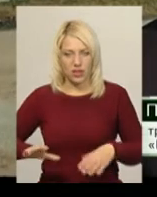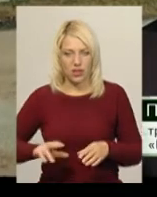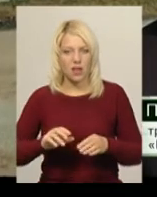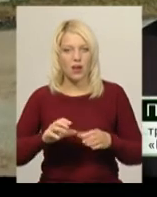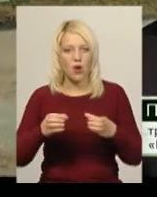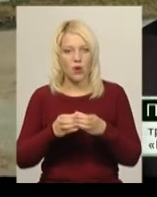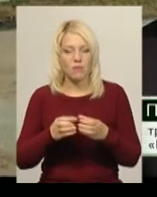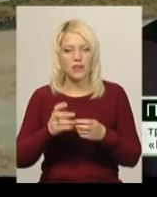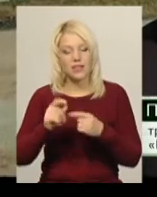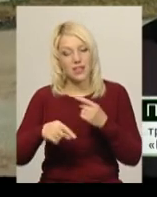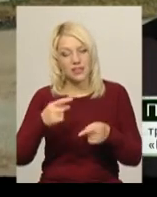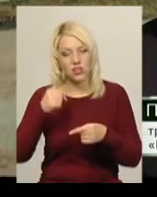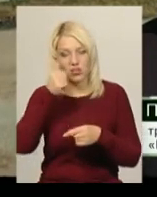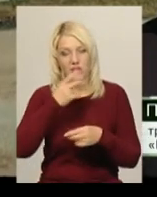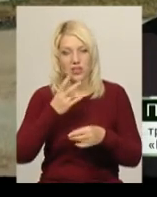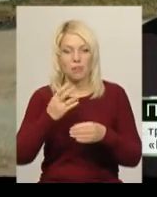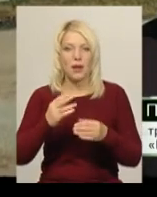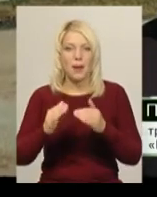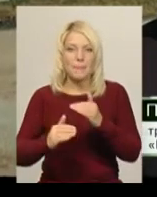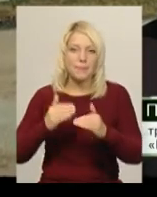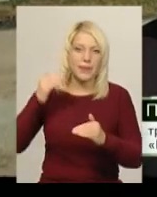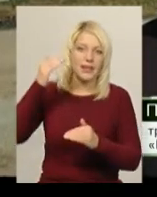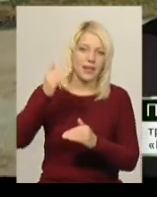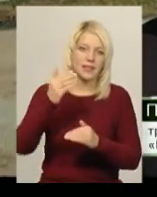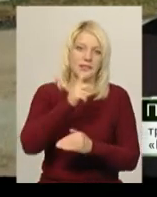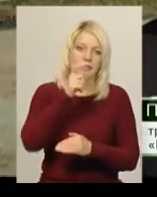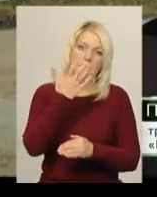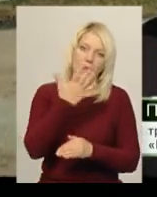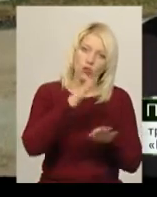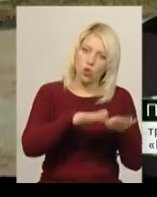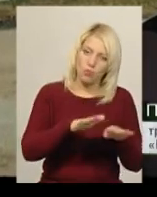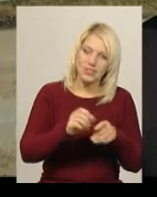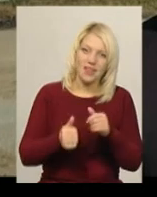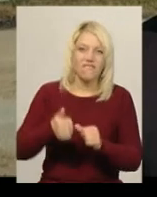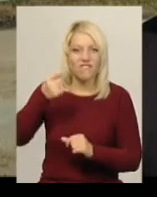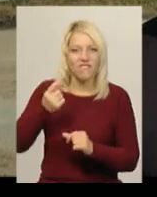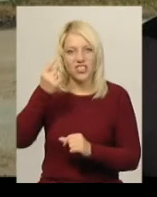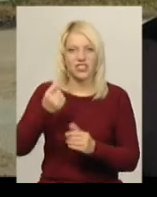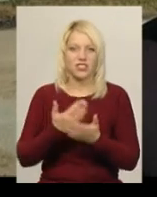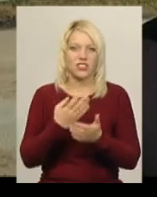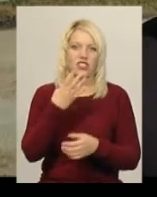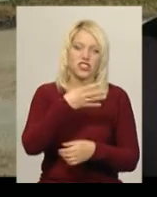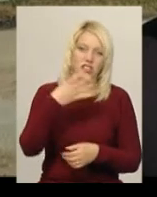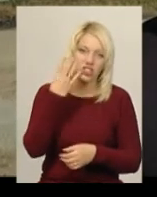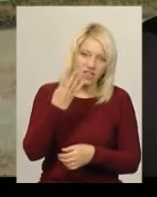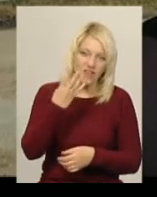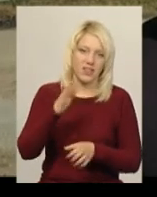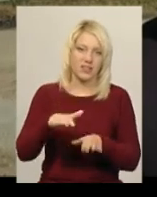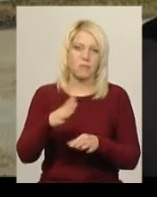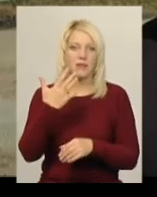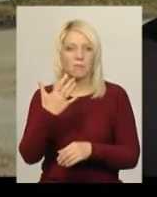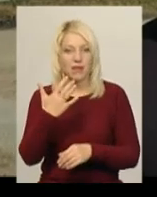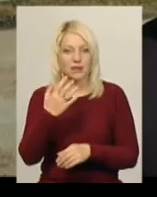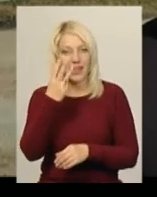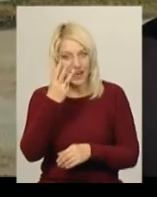буде одна, треба підніматися з п'ятого місця вже вищик, як вийшиться. Це четверта, третя, треба вже йти вперед,